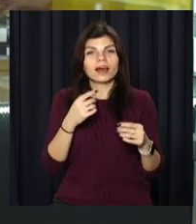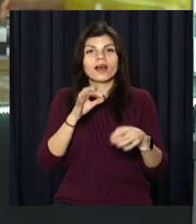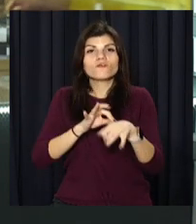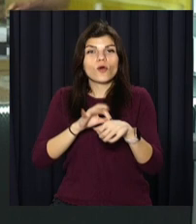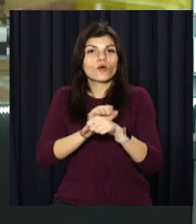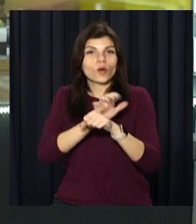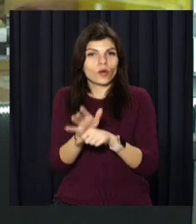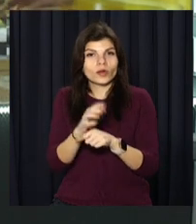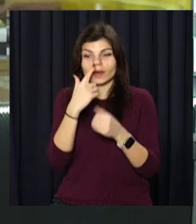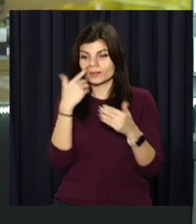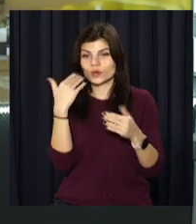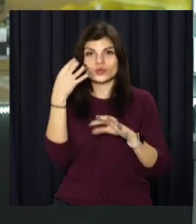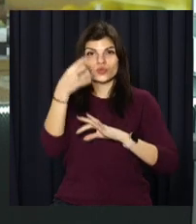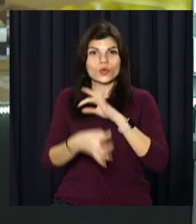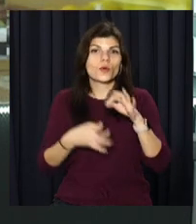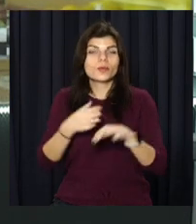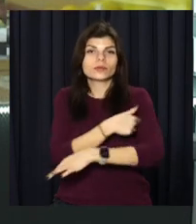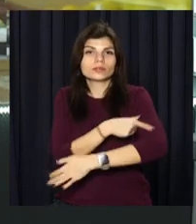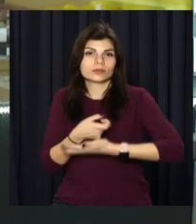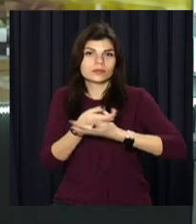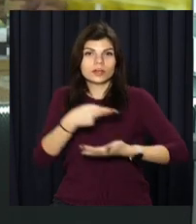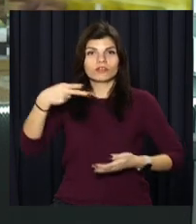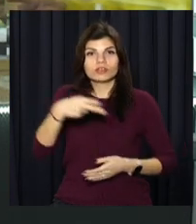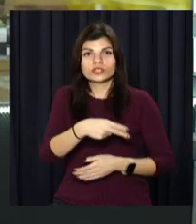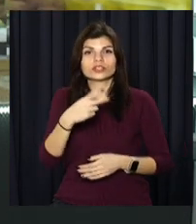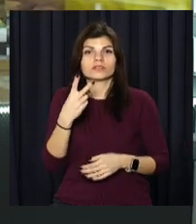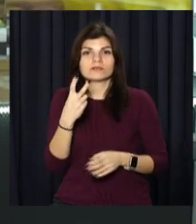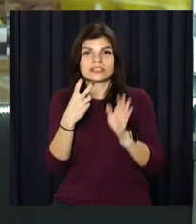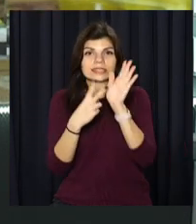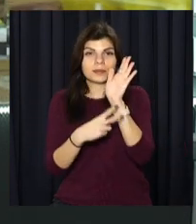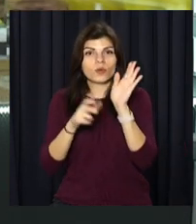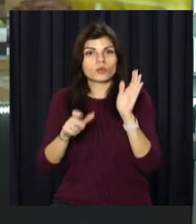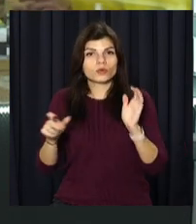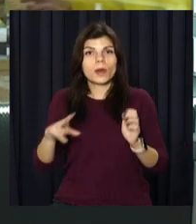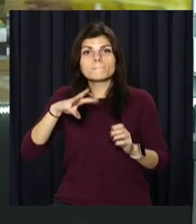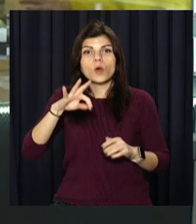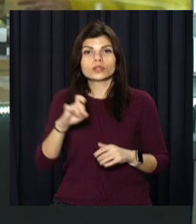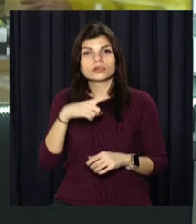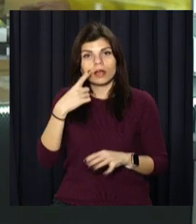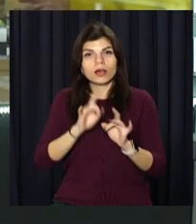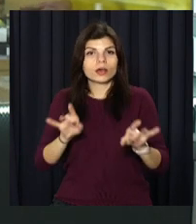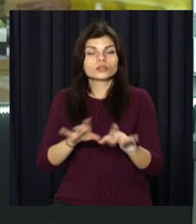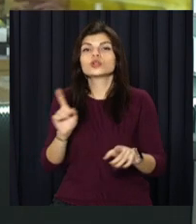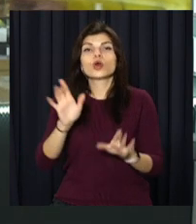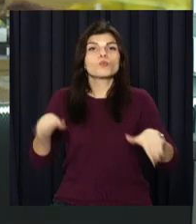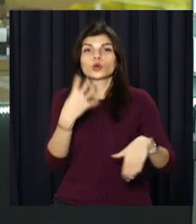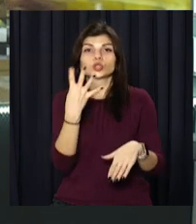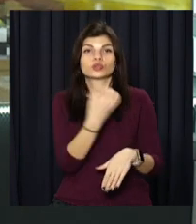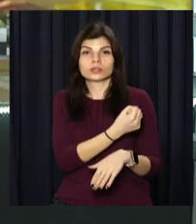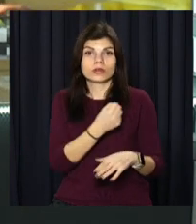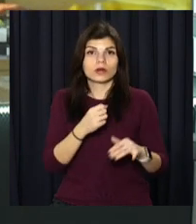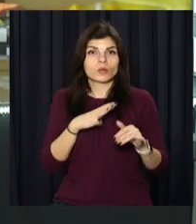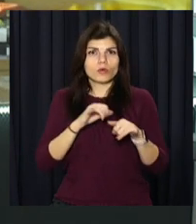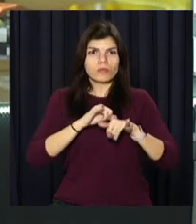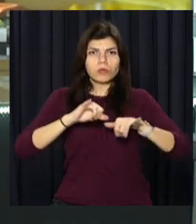попередню добу. Ушпиталили 2270 людей. У МОЗ кажуть, після чотирьох тижнів стрімкого зростання